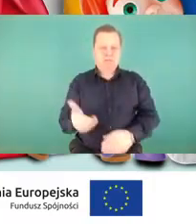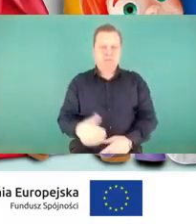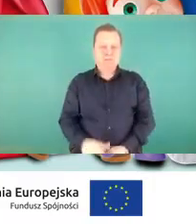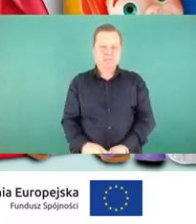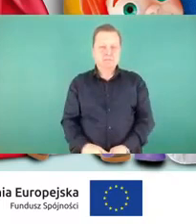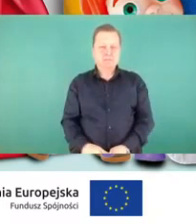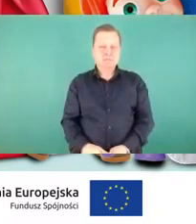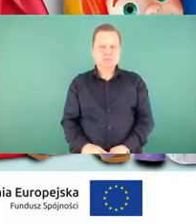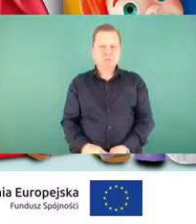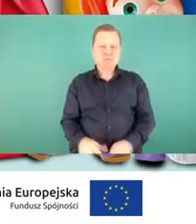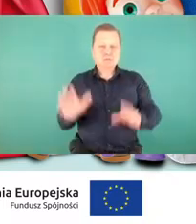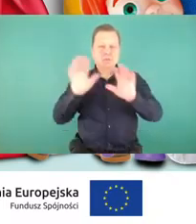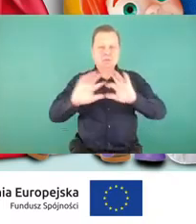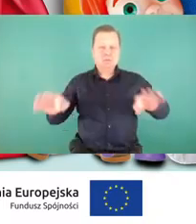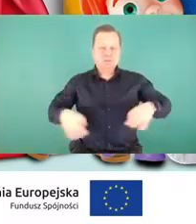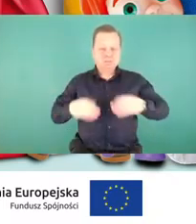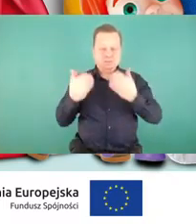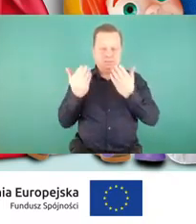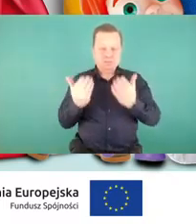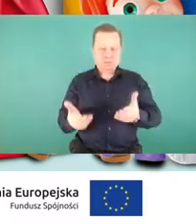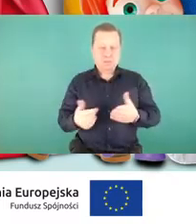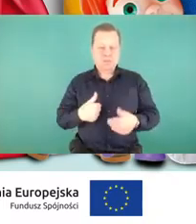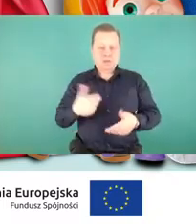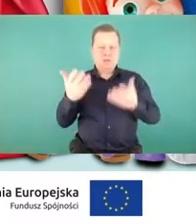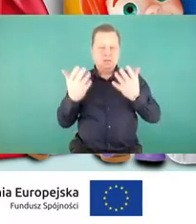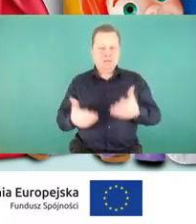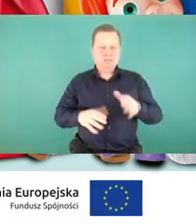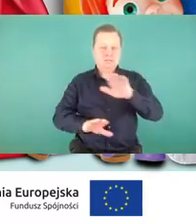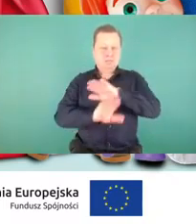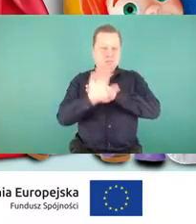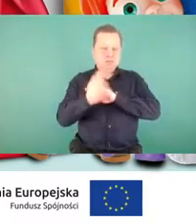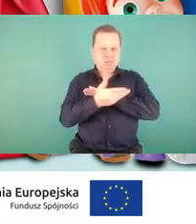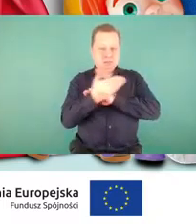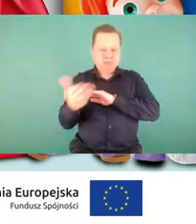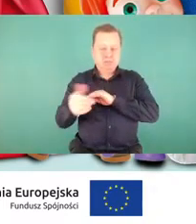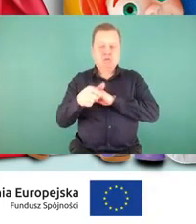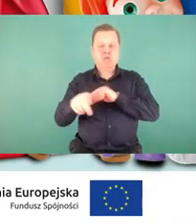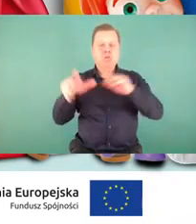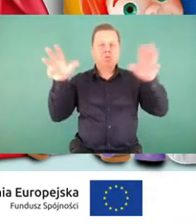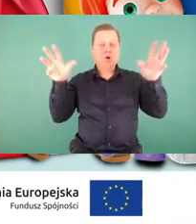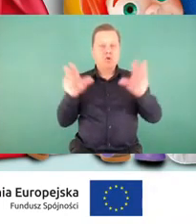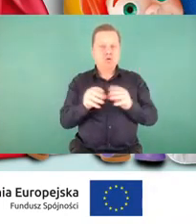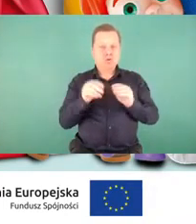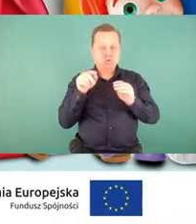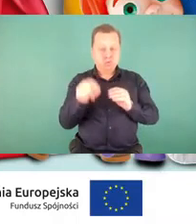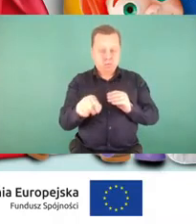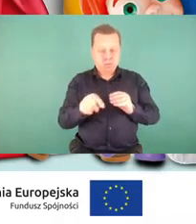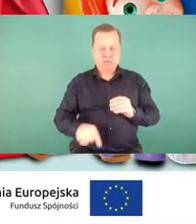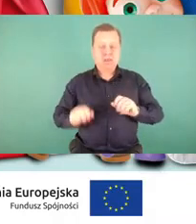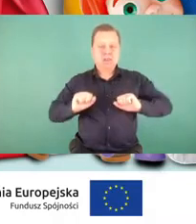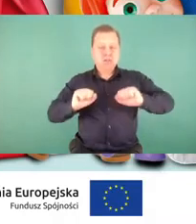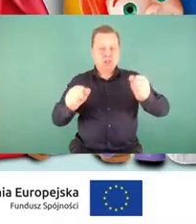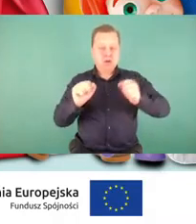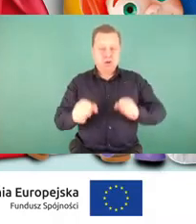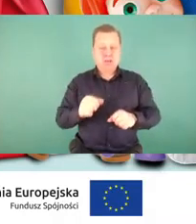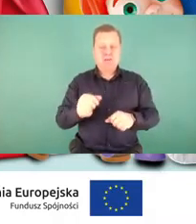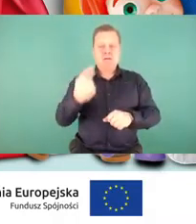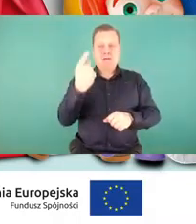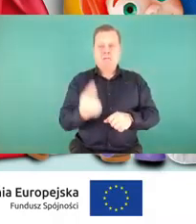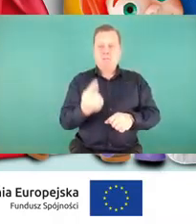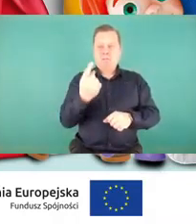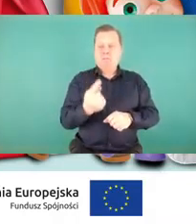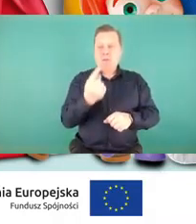Szanowni Państwo, mam przyjemność przedstawić prezentację podsumowującą działania zrealizowane w ramach pierwszej odsłony